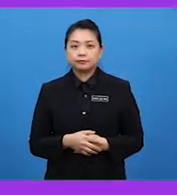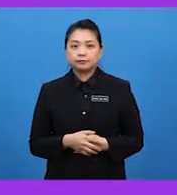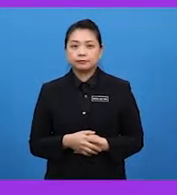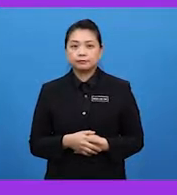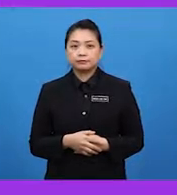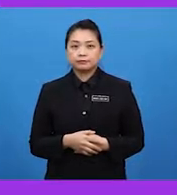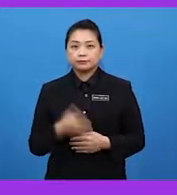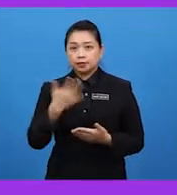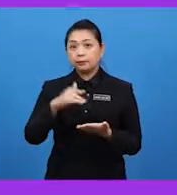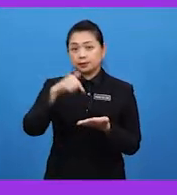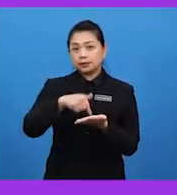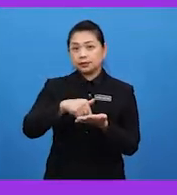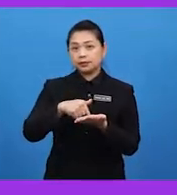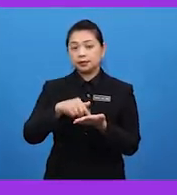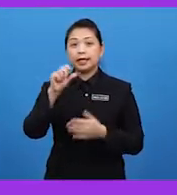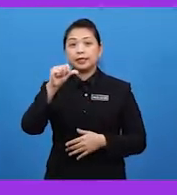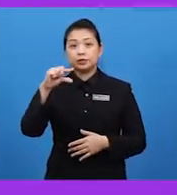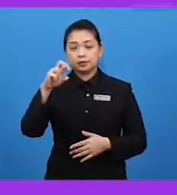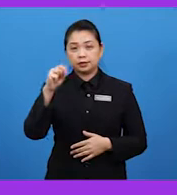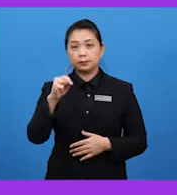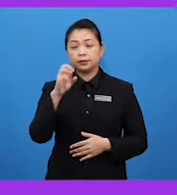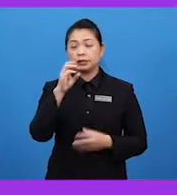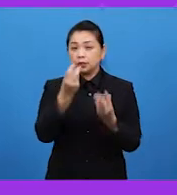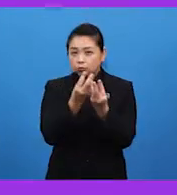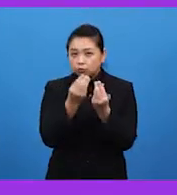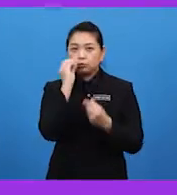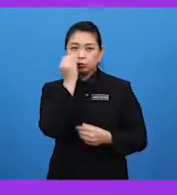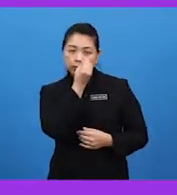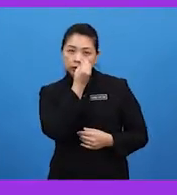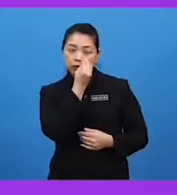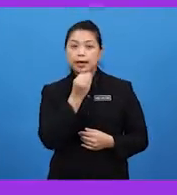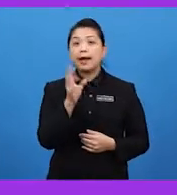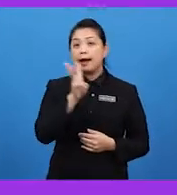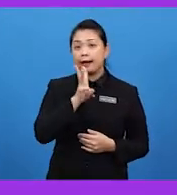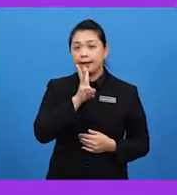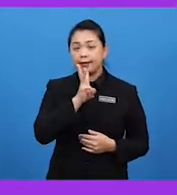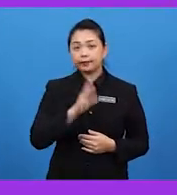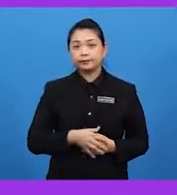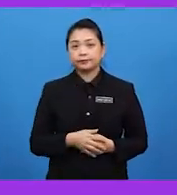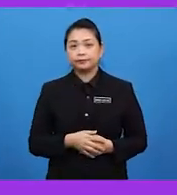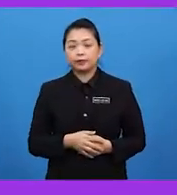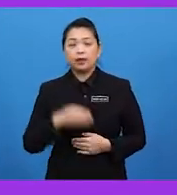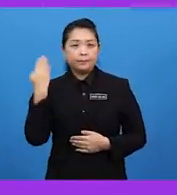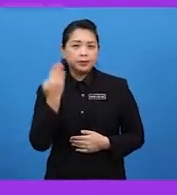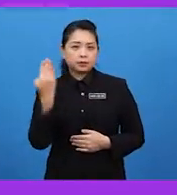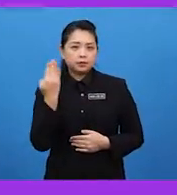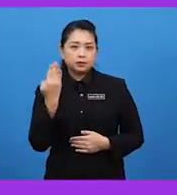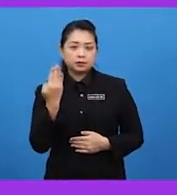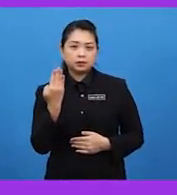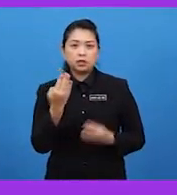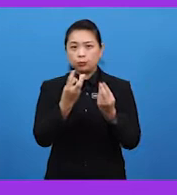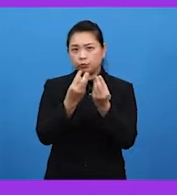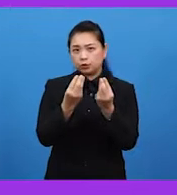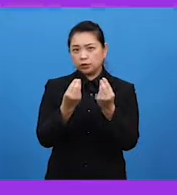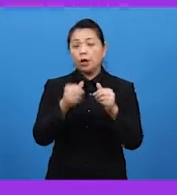Seterusnya, ejen perdubungan yang ketiga, ejen air. Kebiasaannya, butir